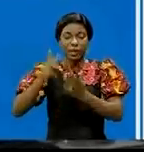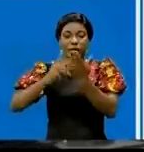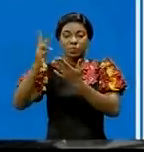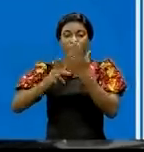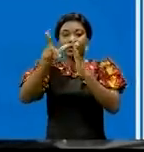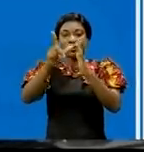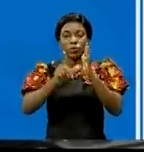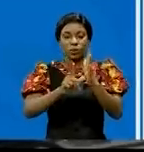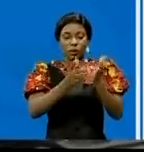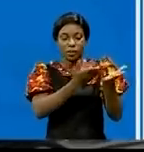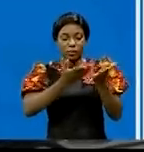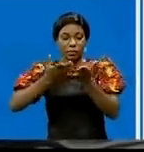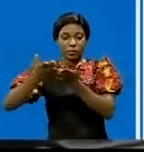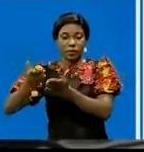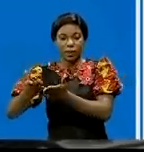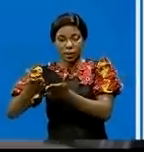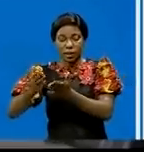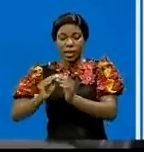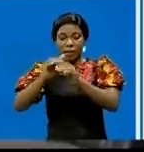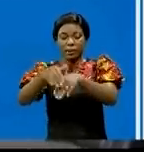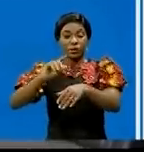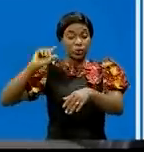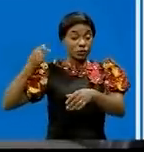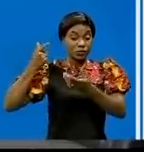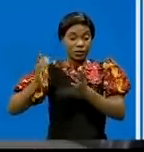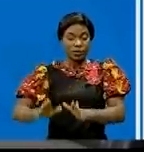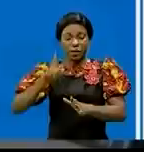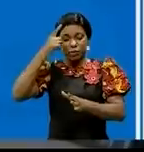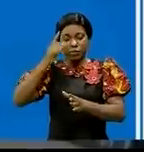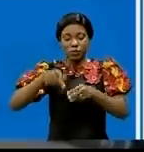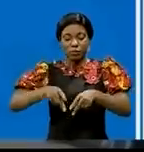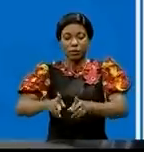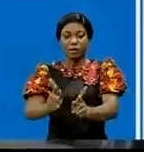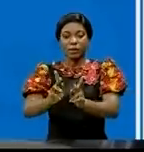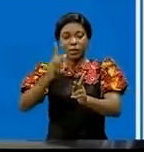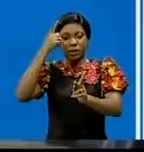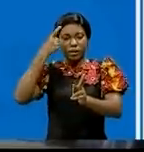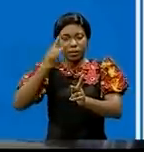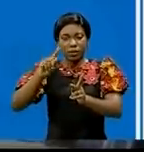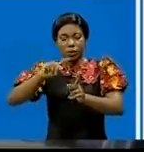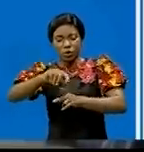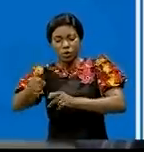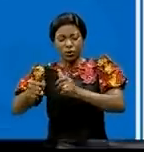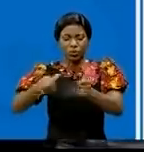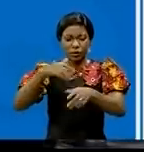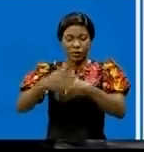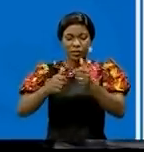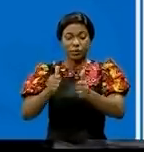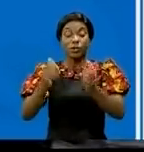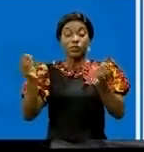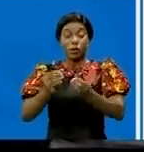loi portant habilitation du gouvernement pour permettre à ces derniers de légiférer sur certaines matières. Ces projets de